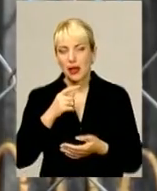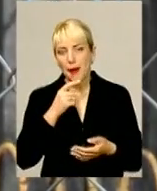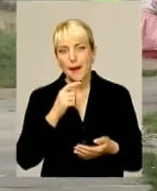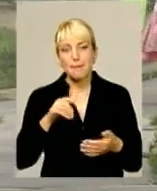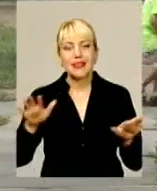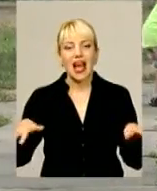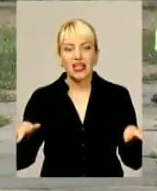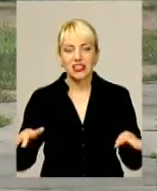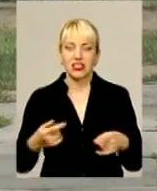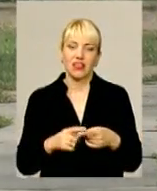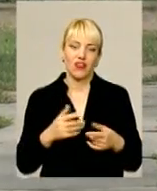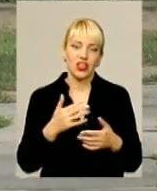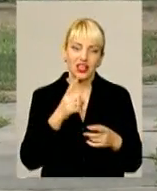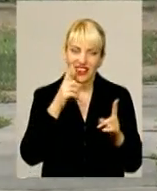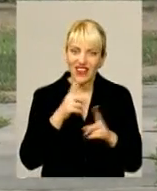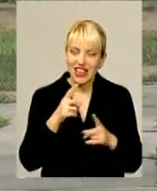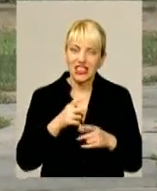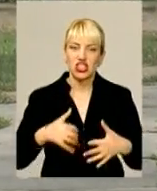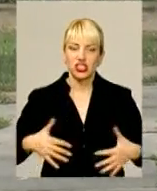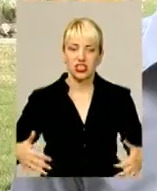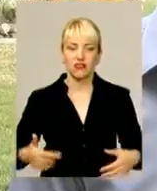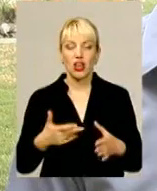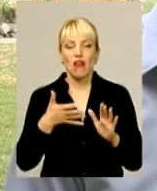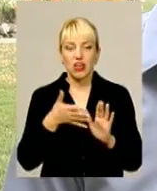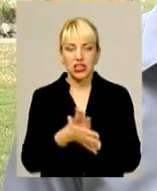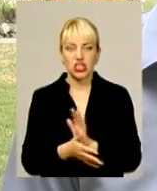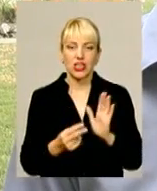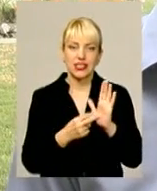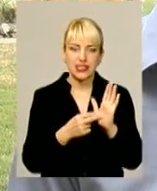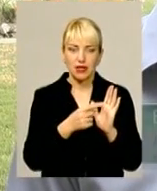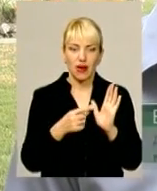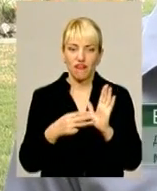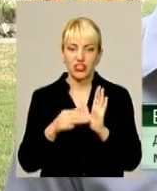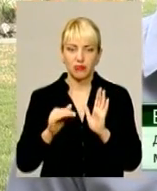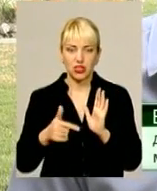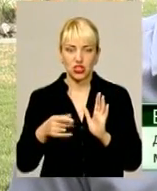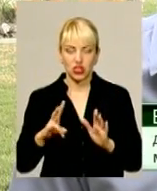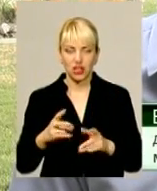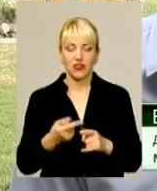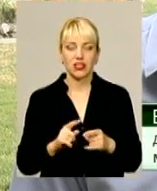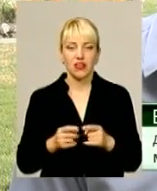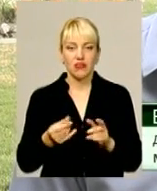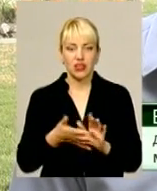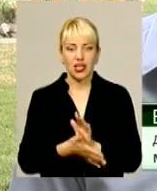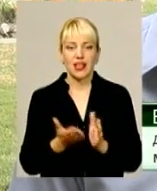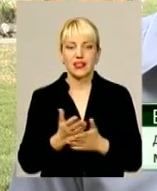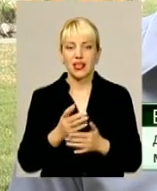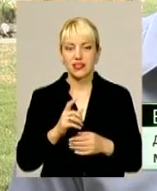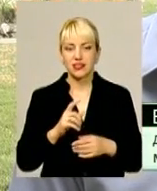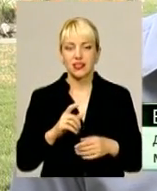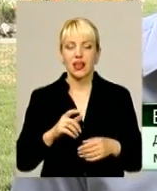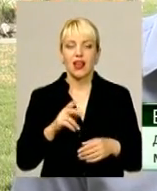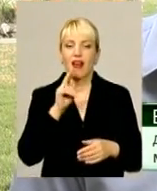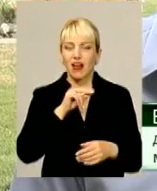утримання щомісяця витрачають 7-8 тисяч гривень. Є три медведя, є лебеді, є